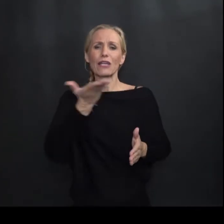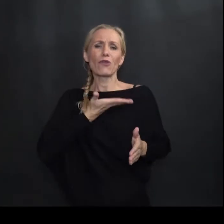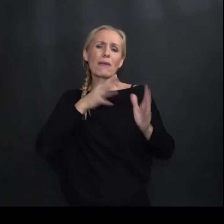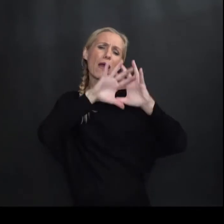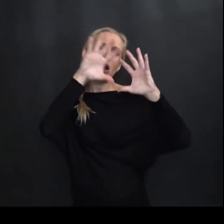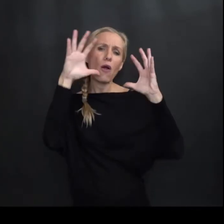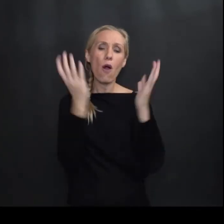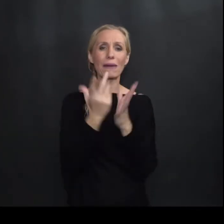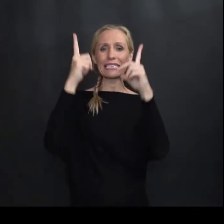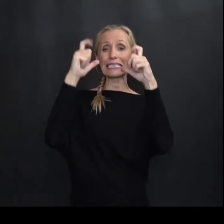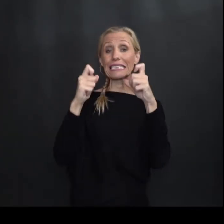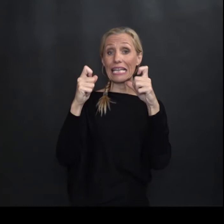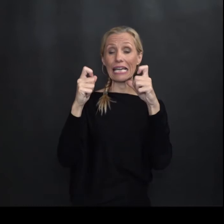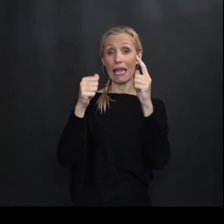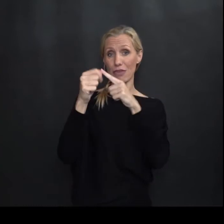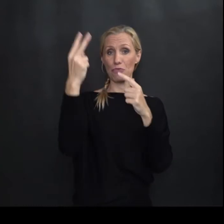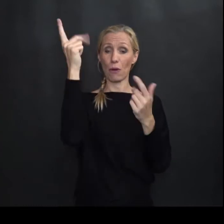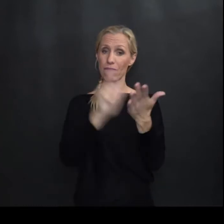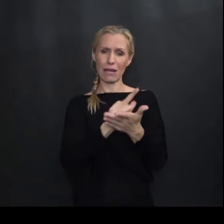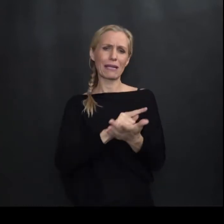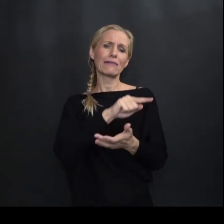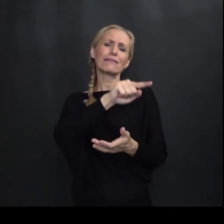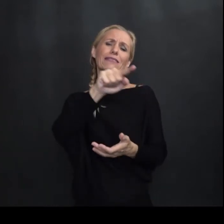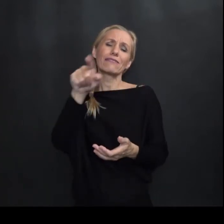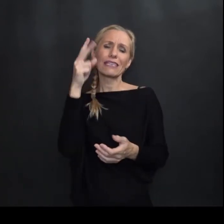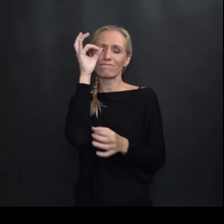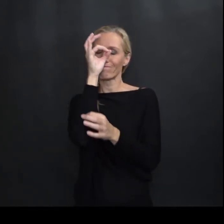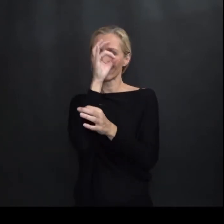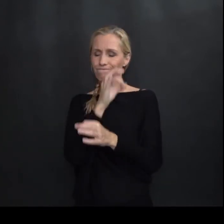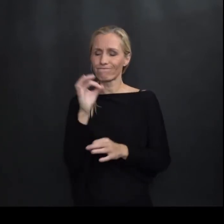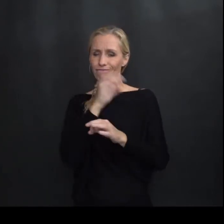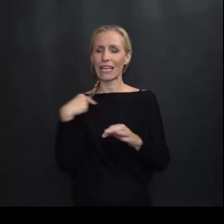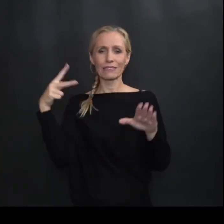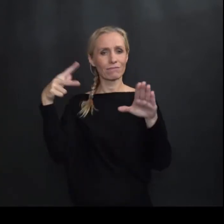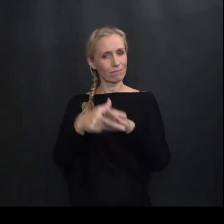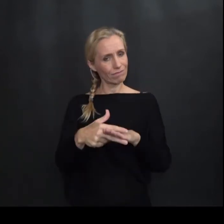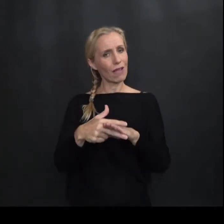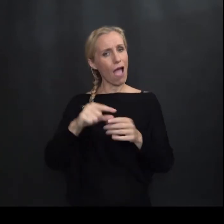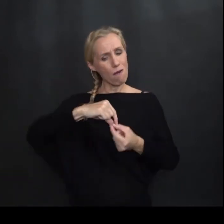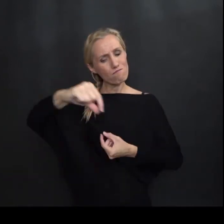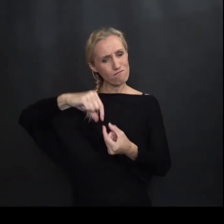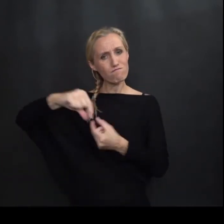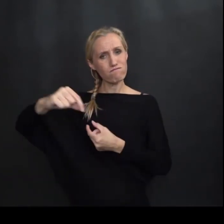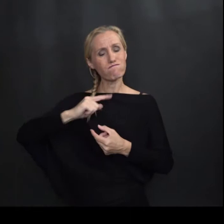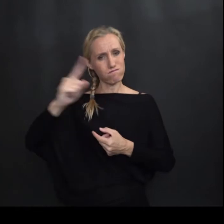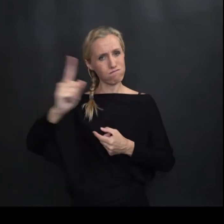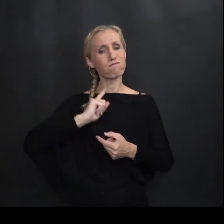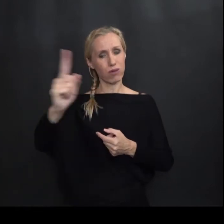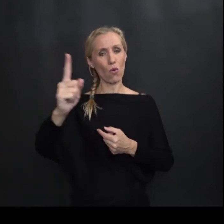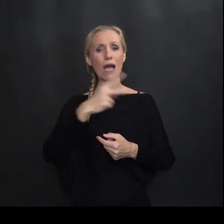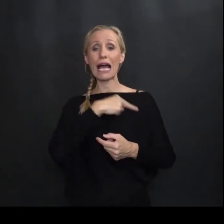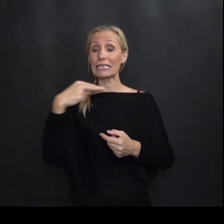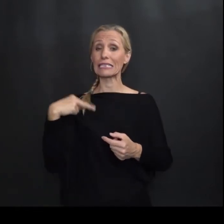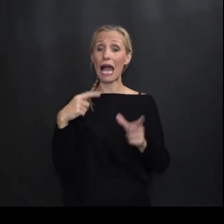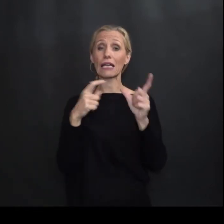Kompletna slika Jednog vremena Svi su bili Žalosni kada Se ukinula Ta pruga